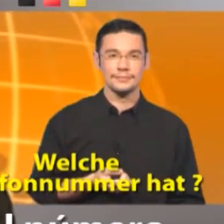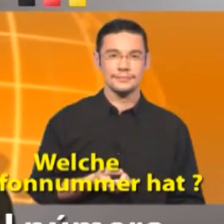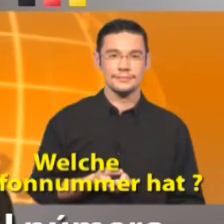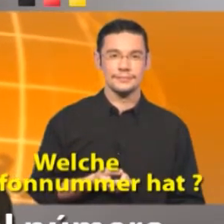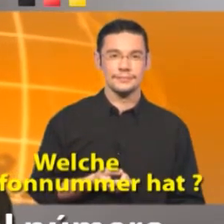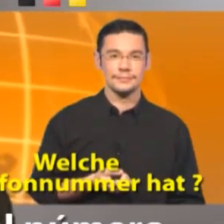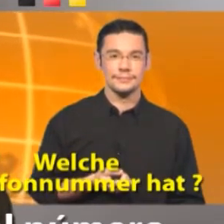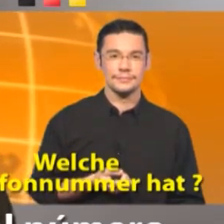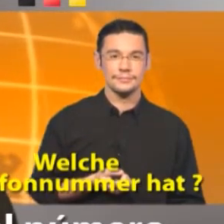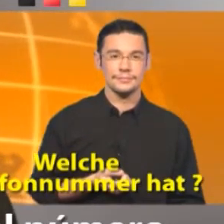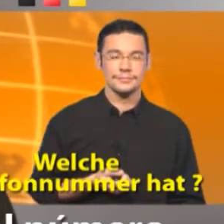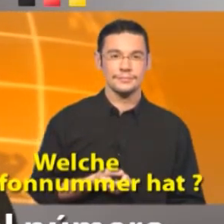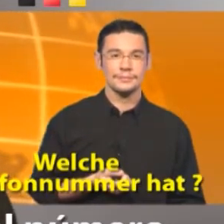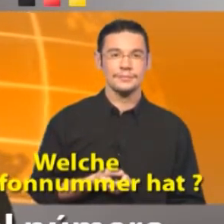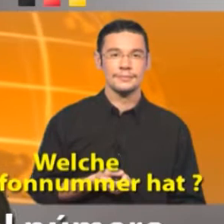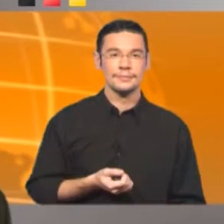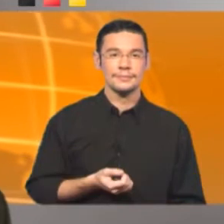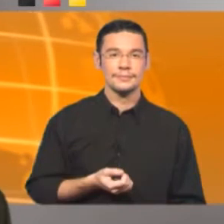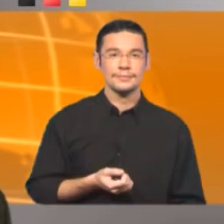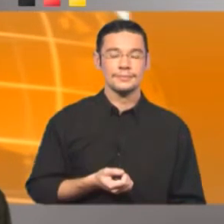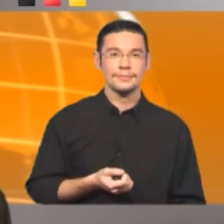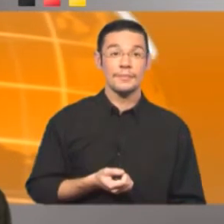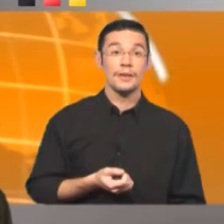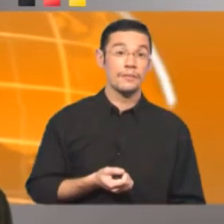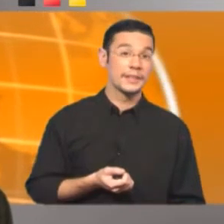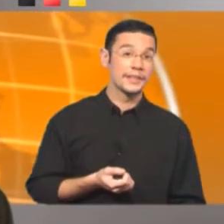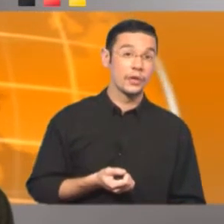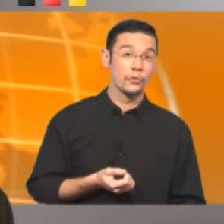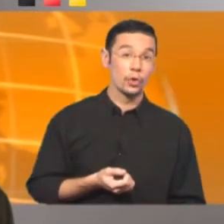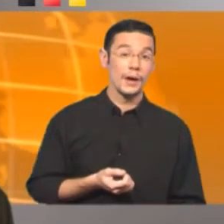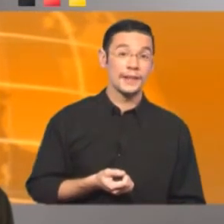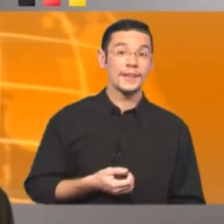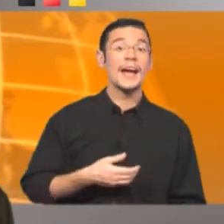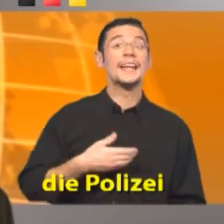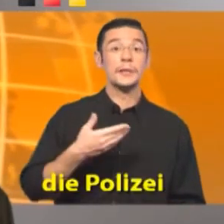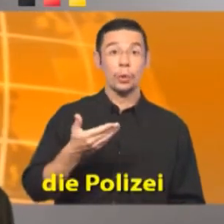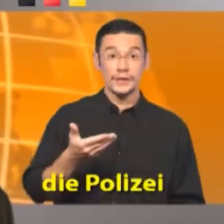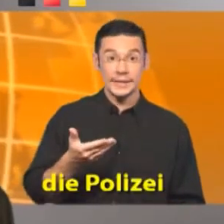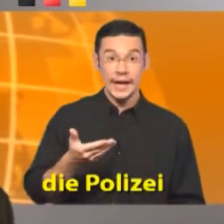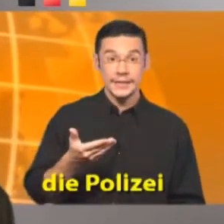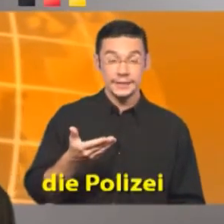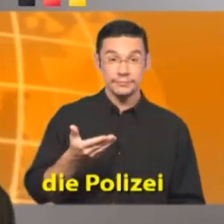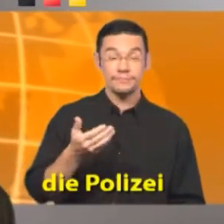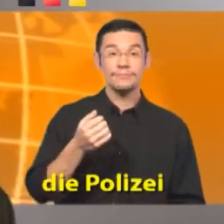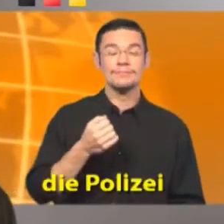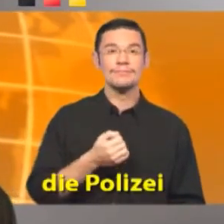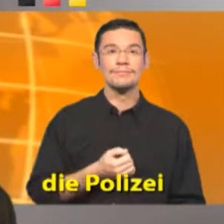Número telefónico de... Welche Telefonnummer hat die Polizei?